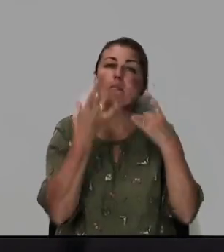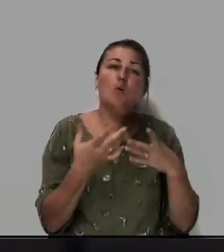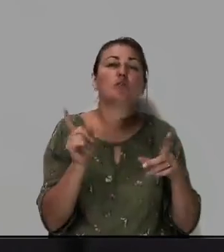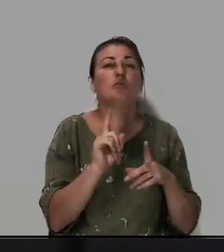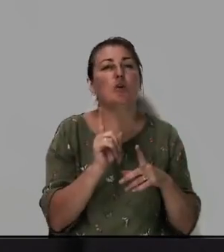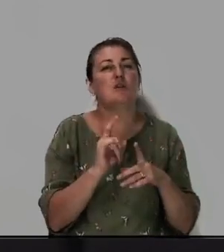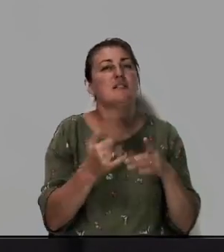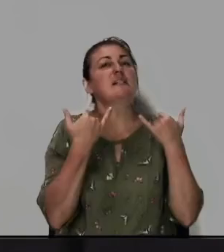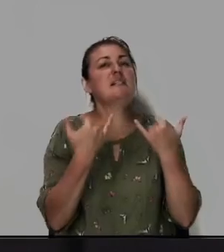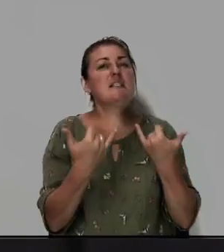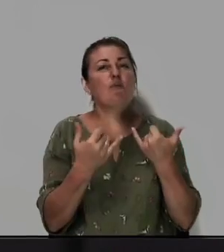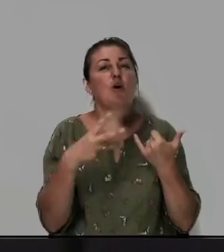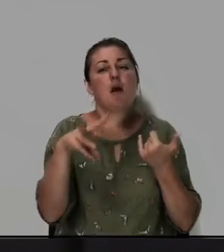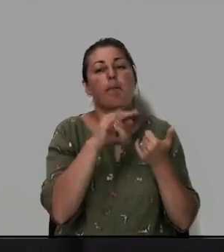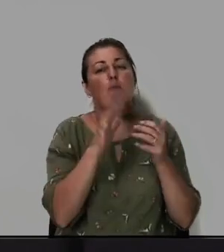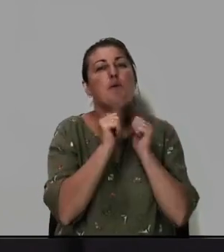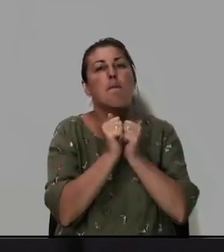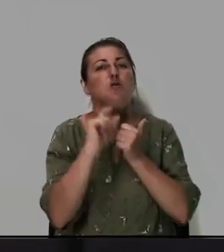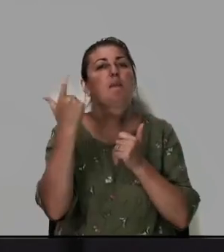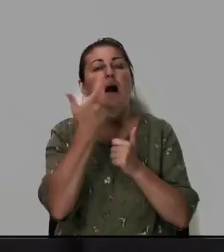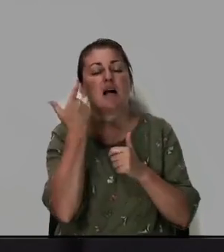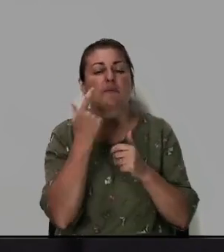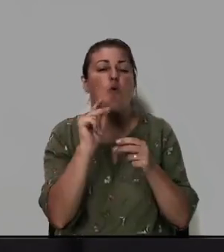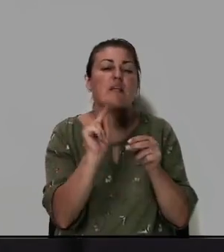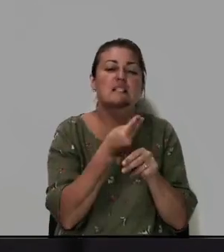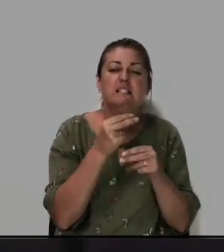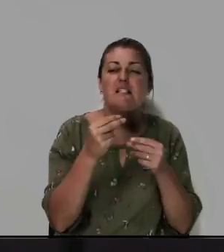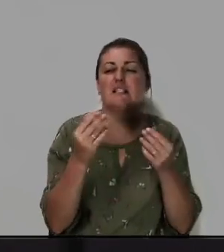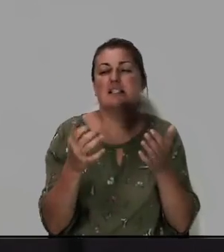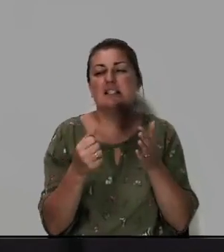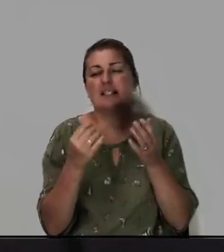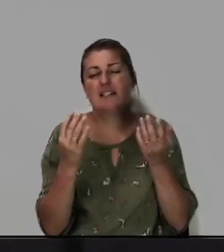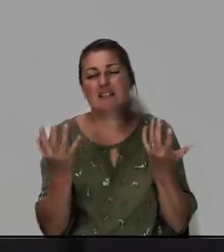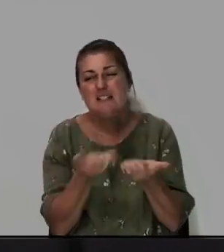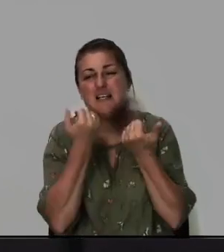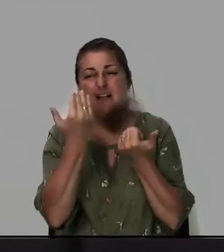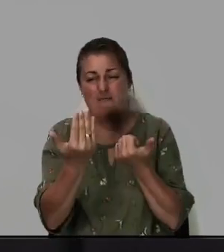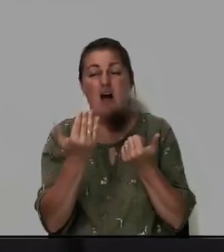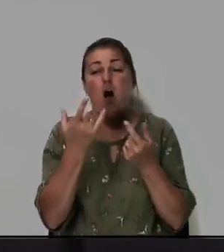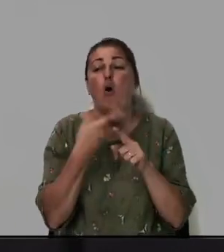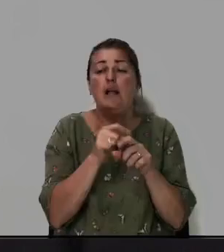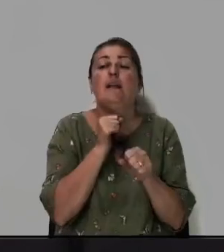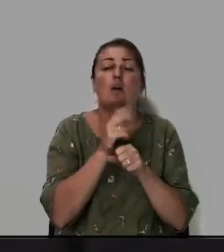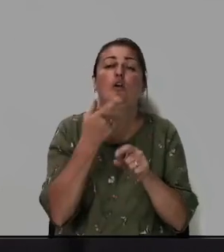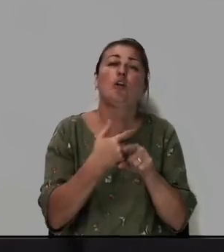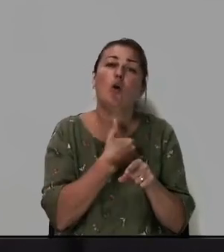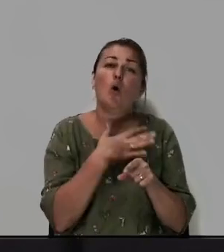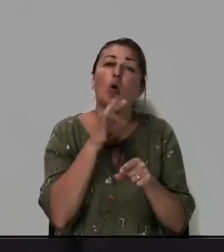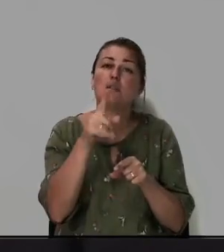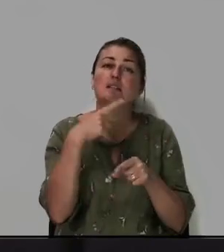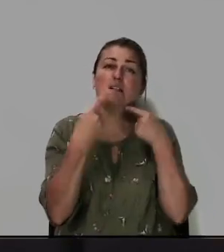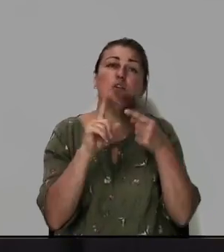сегодня мы будем молиться чтобы Господь исцелил вас. Он это делает. Он это хочет. И Он сказал что